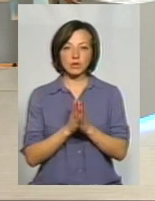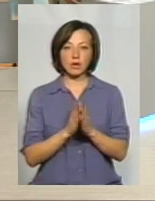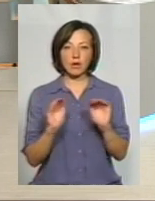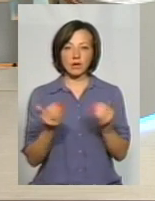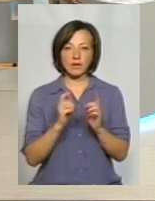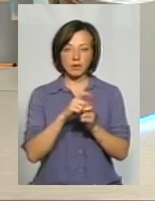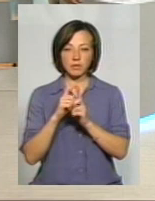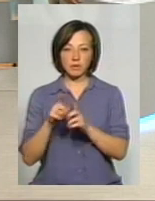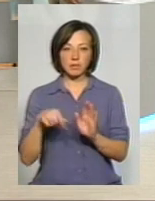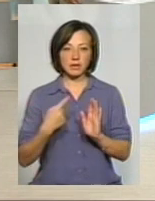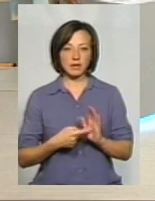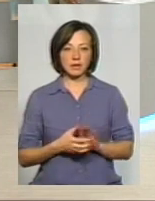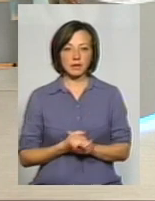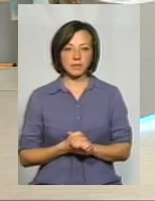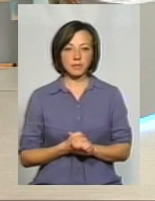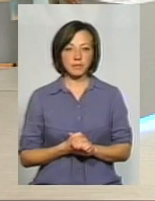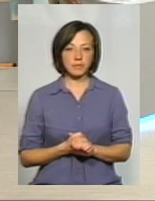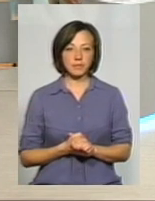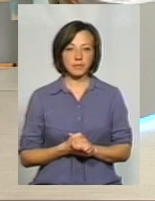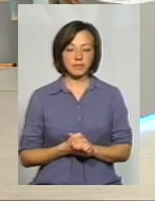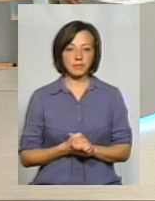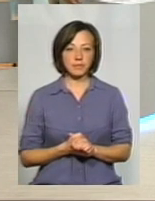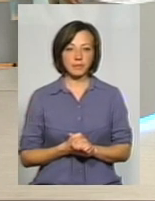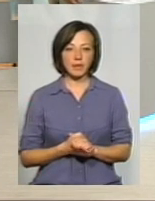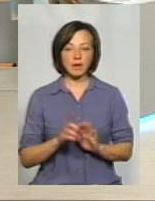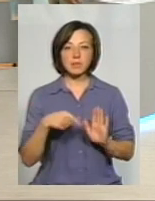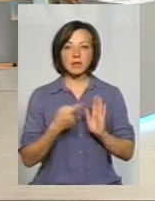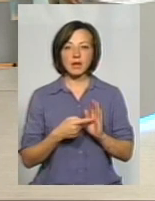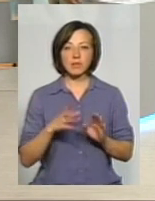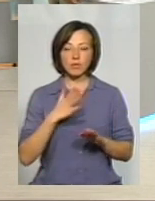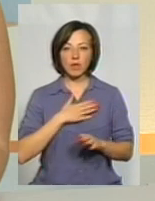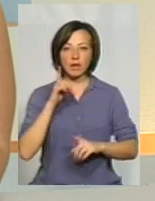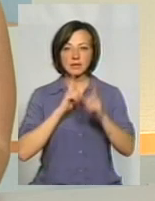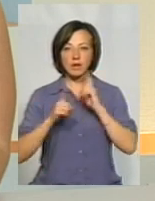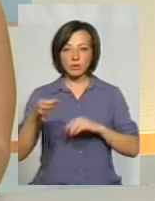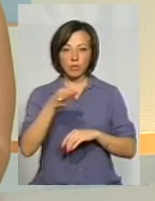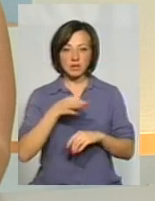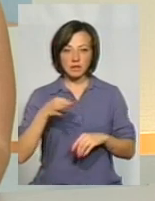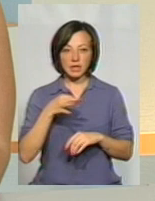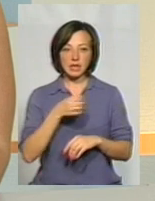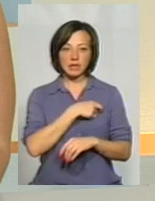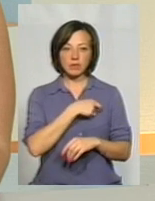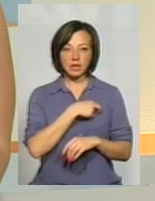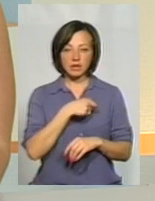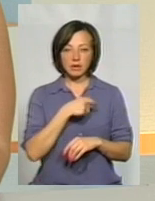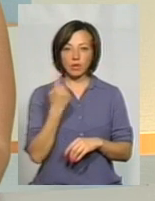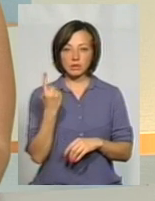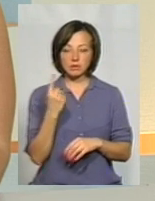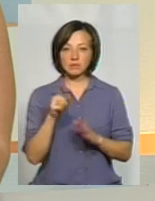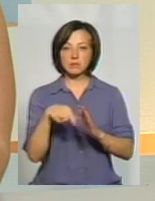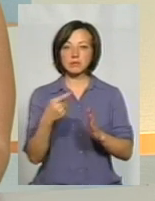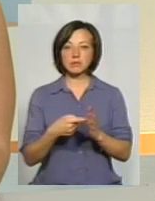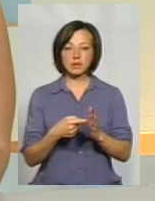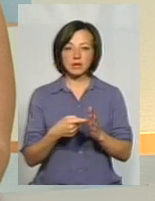лаконічні відповіді. Ну, питання, вдалося побувати на останній сесії обласної ради, там депутат Микола Дядчук, якщо я не помиляюсь,